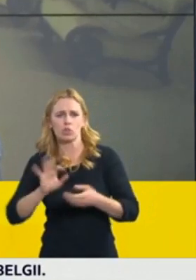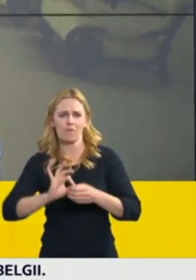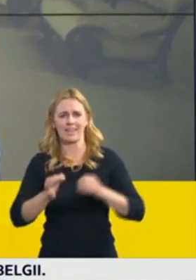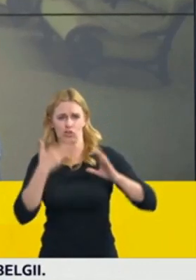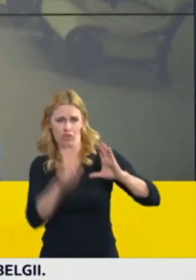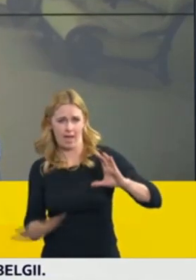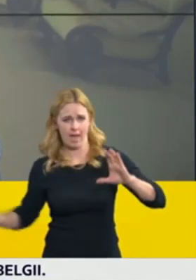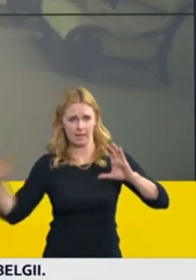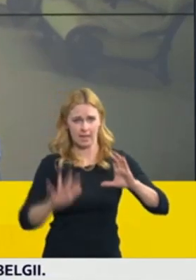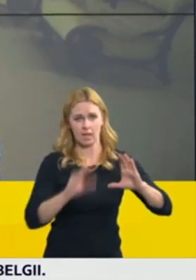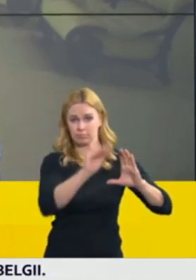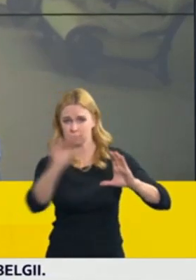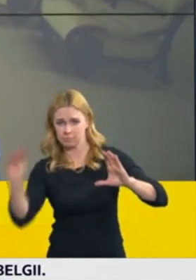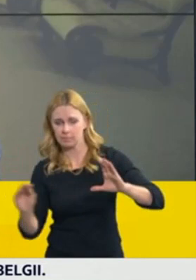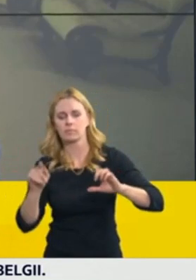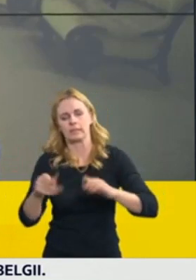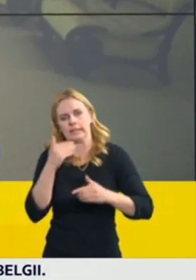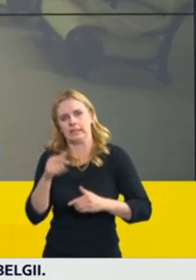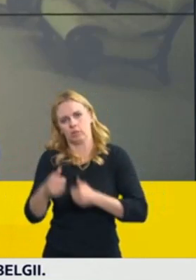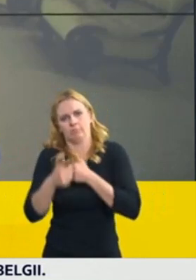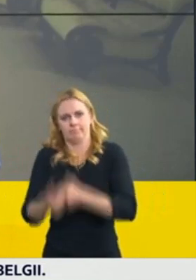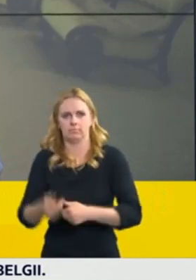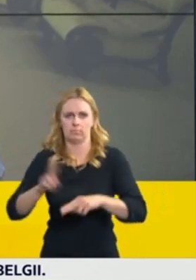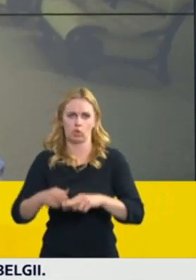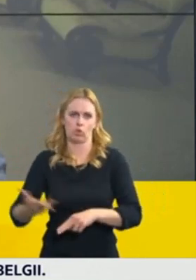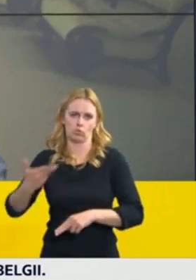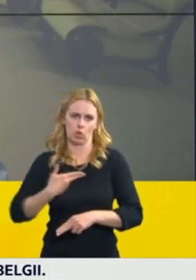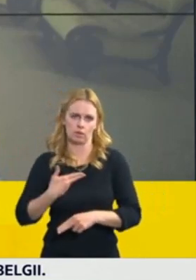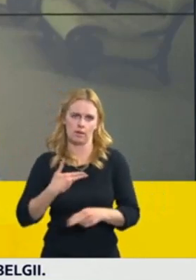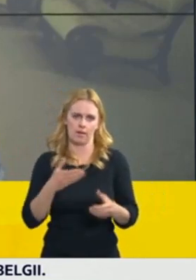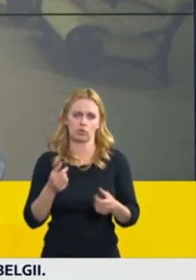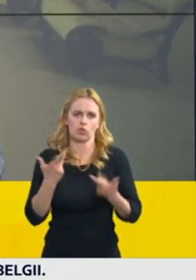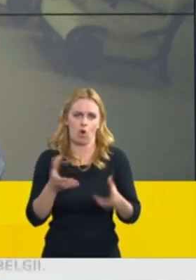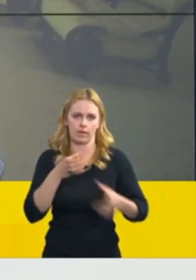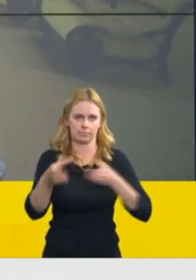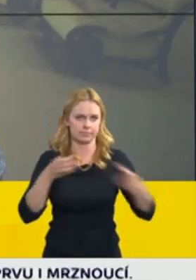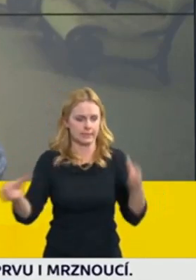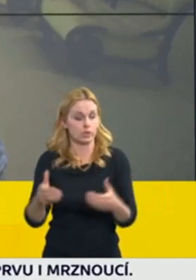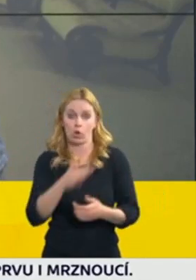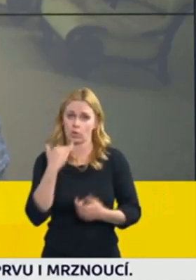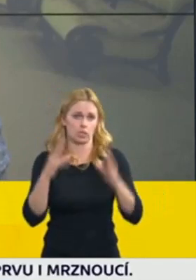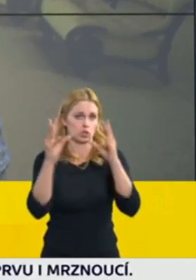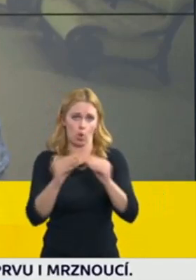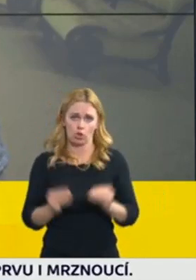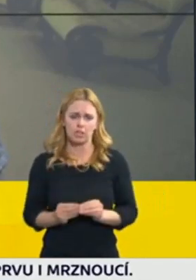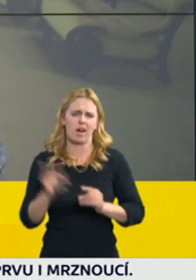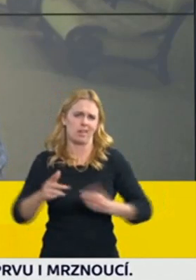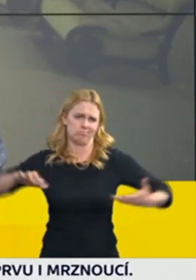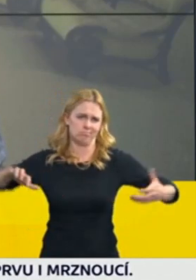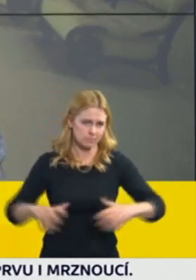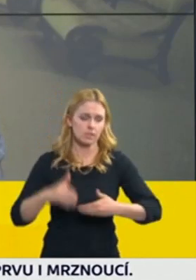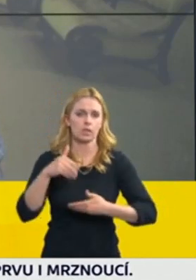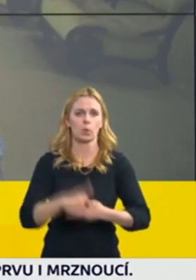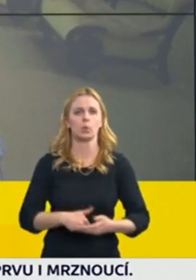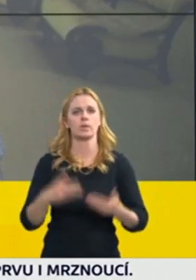mandátů a metodou největší zbytků se rozdělí případně nerozdílené mandáty, je to složitá formula, ale jednoduše jedná se o nejpoměrnější